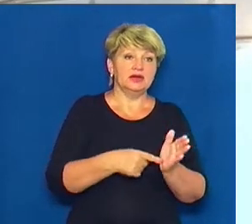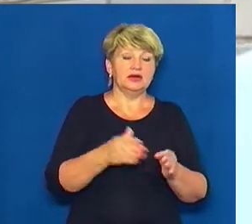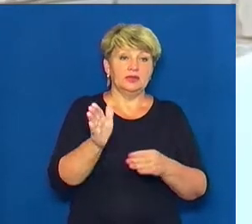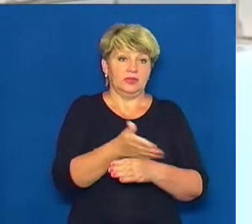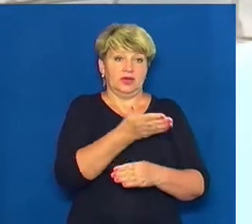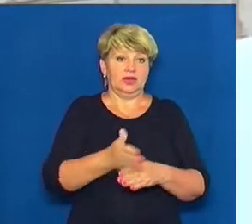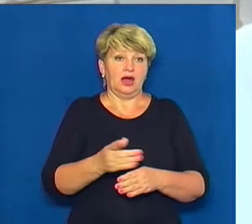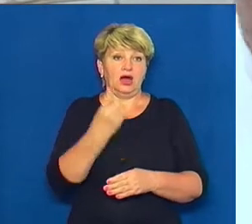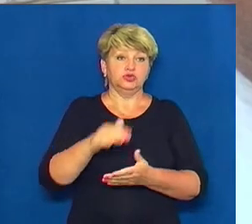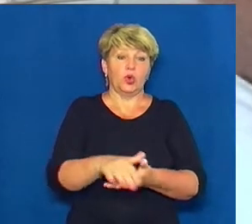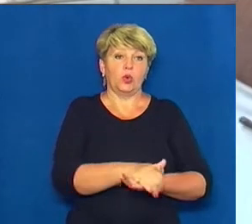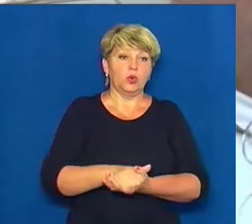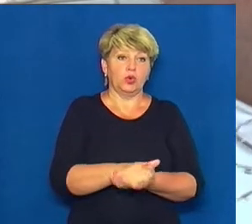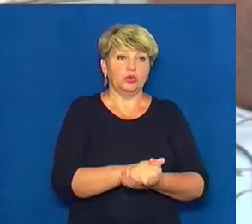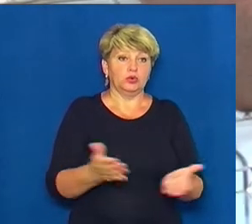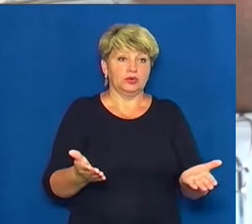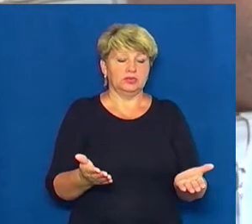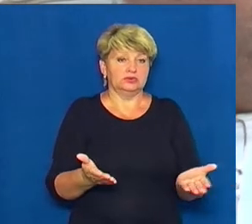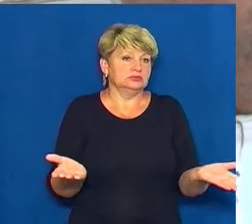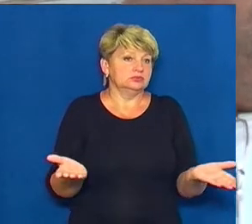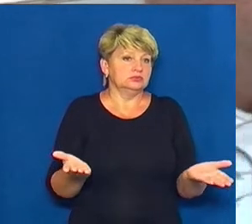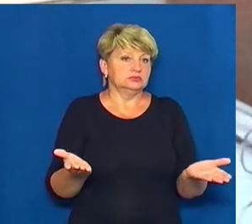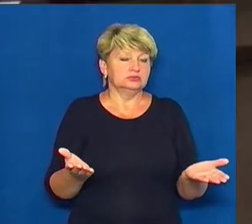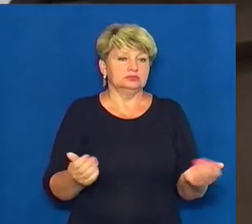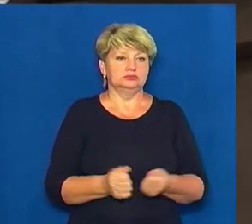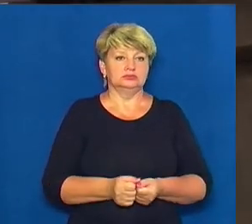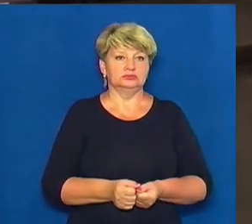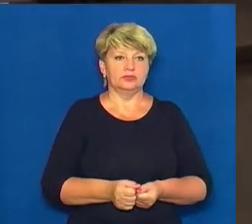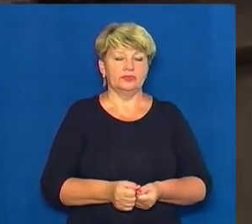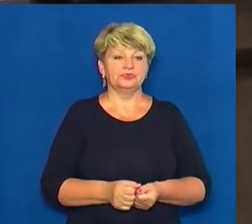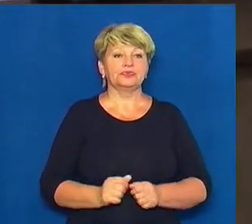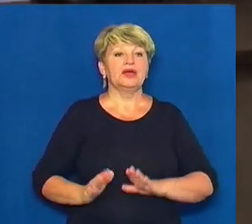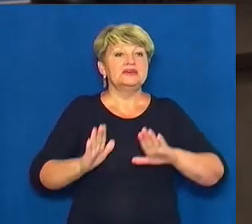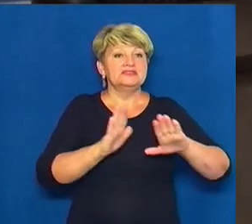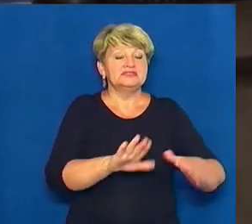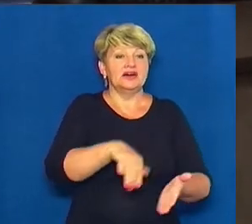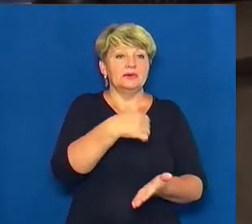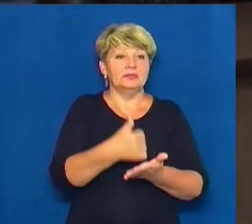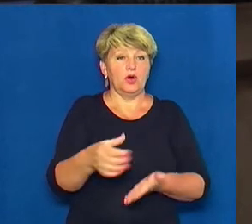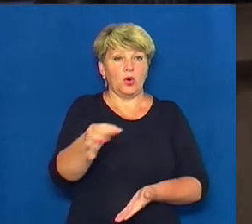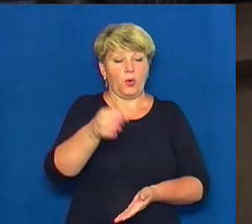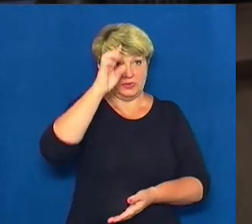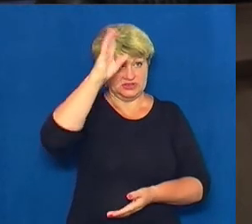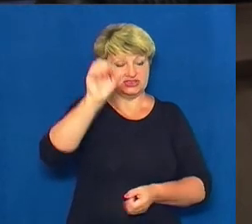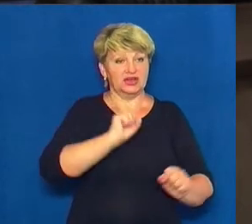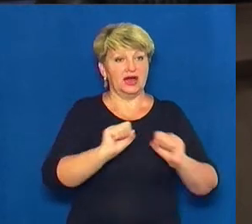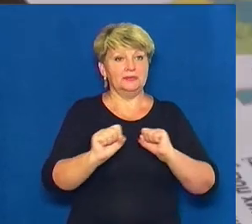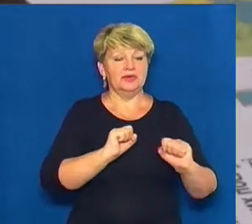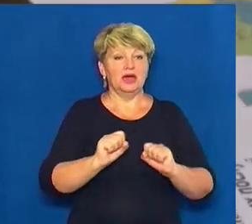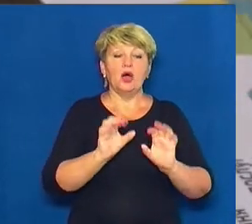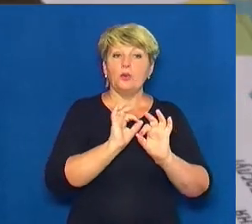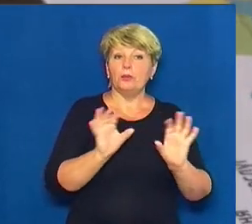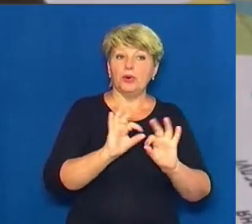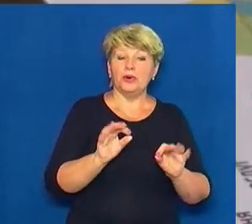громаду, який без своє правительство. Заступник голови обласної державної адміністрації Роман Карманік